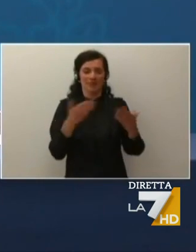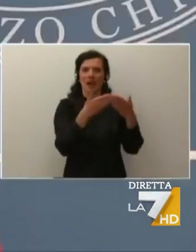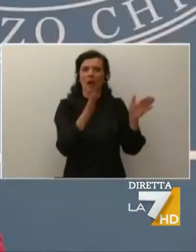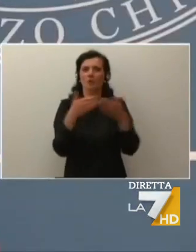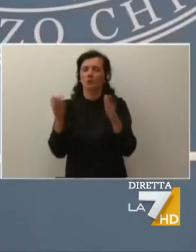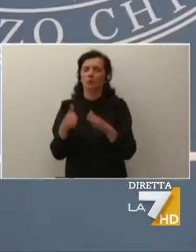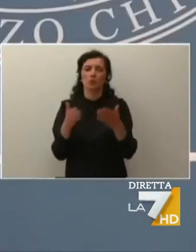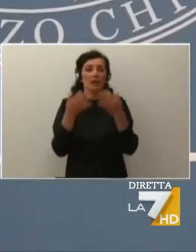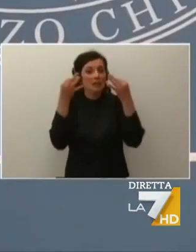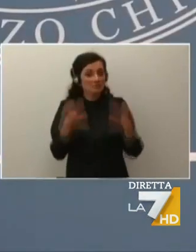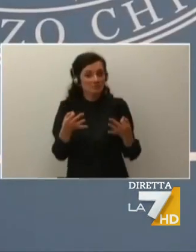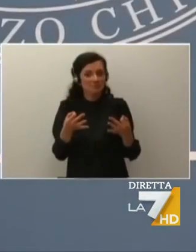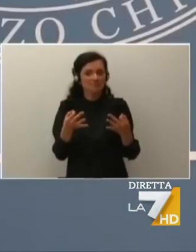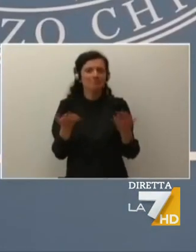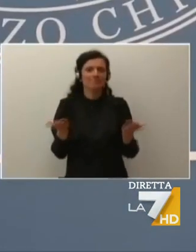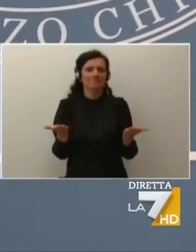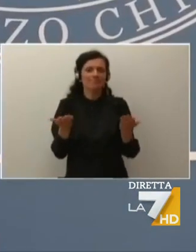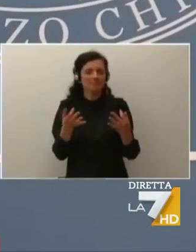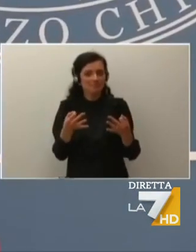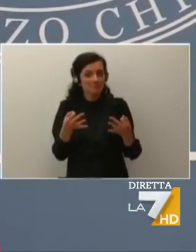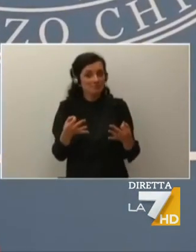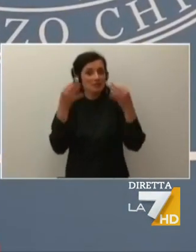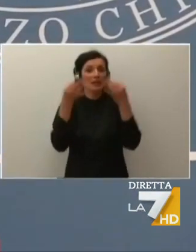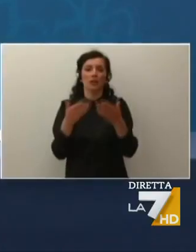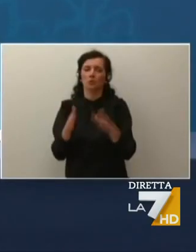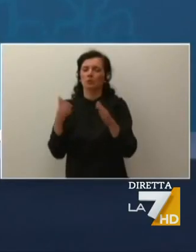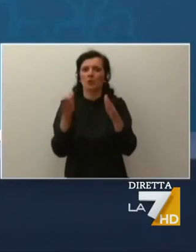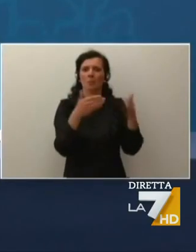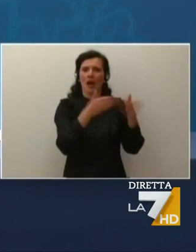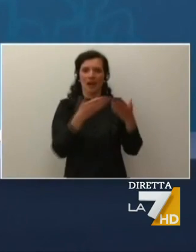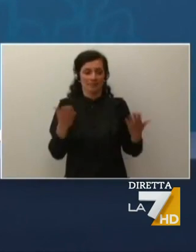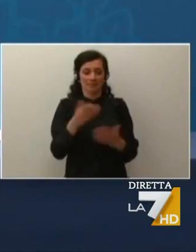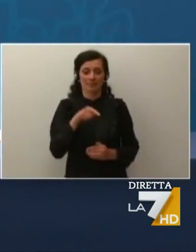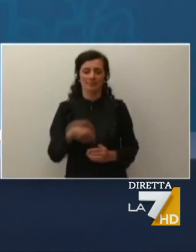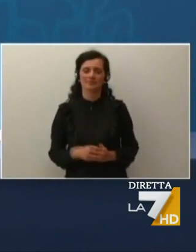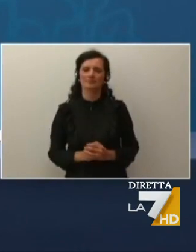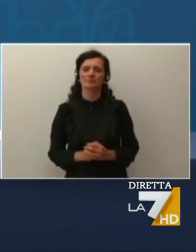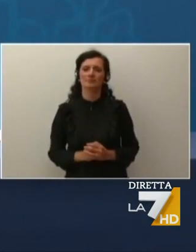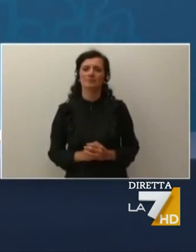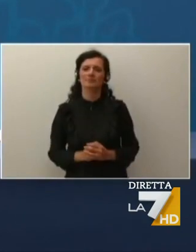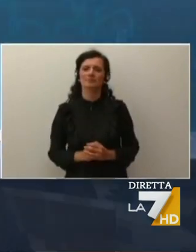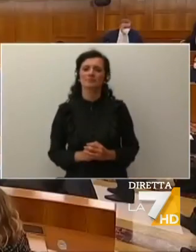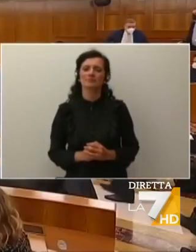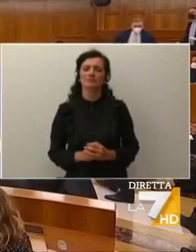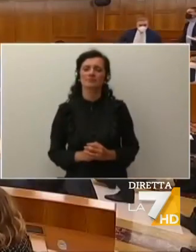Benissimo, la conferenza stampa ci conclude qui, ringrazio il Presidente e il Ministro. Grazie.